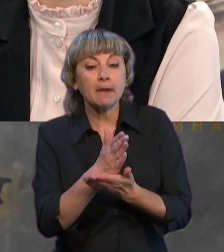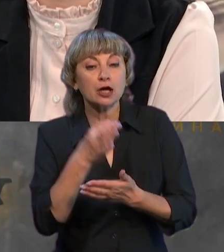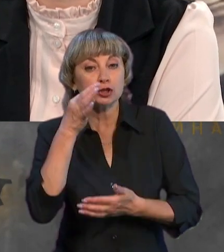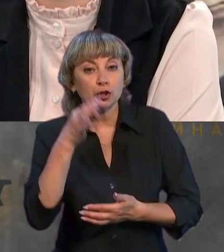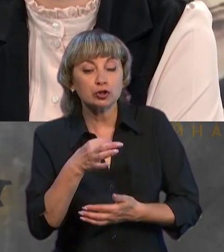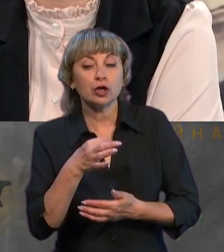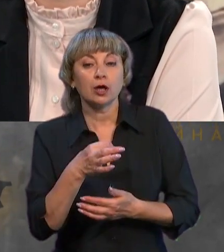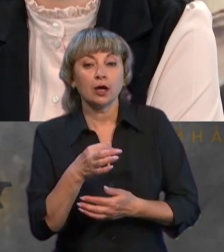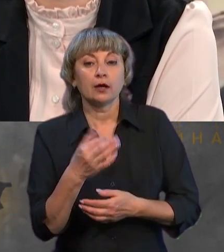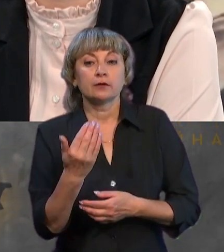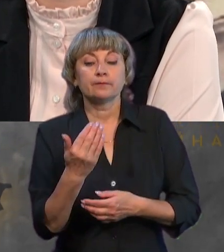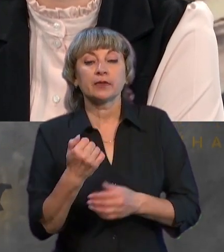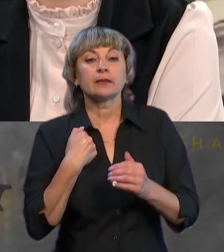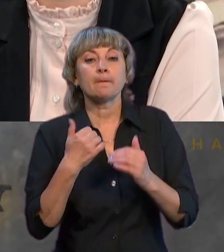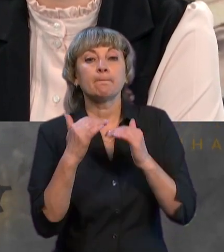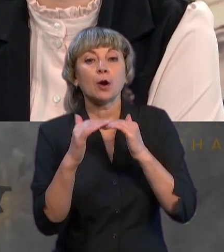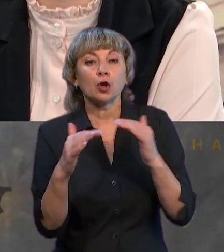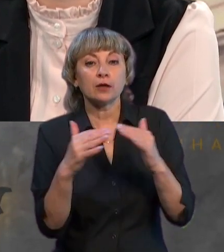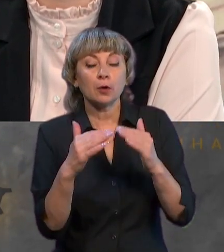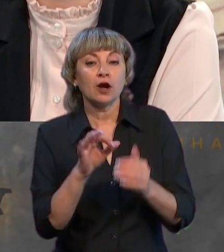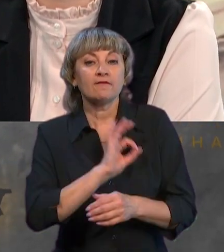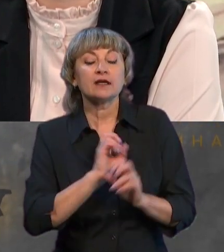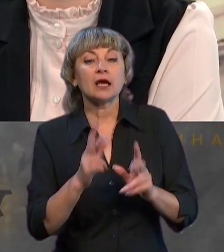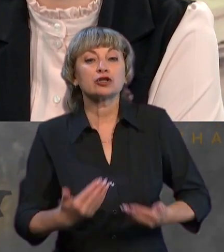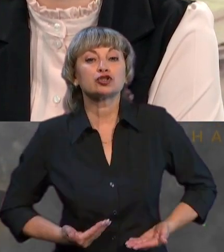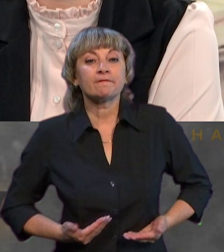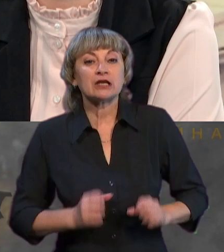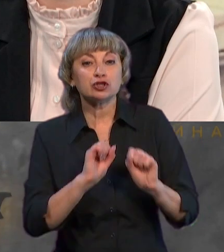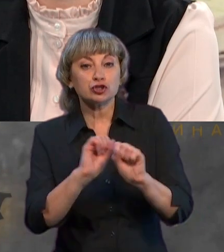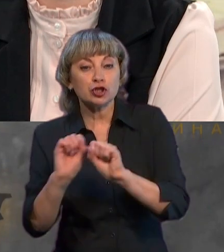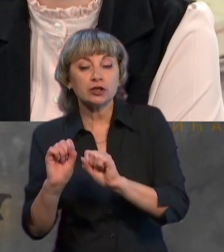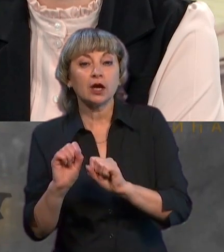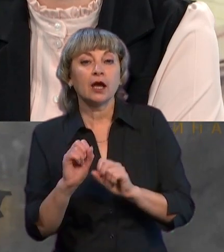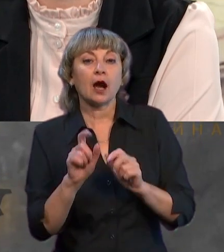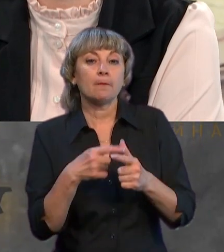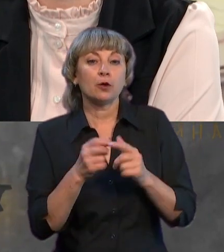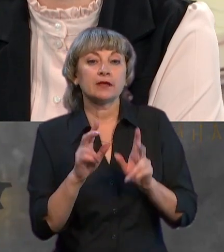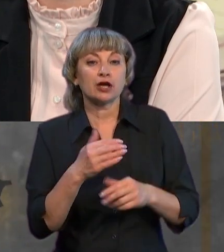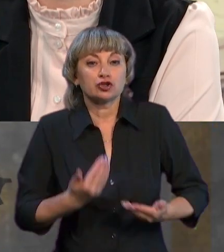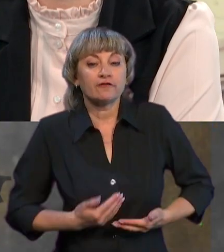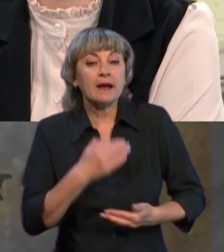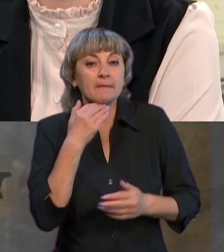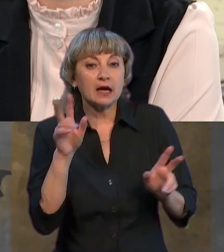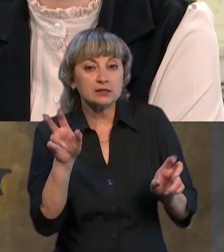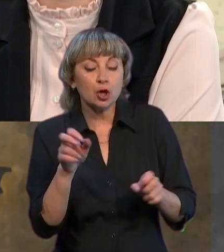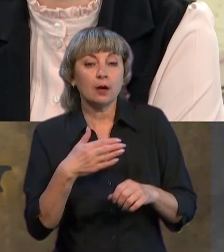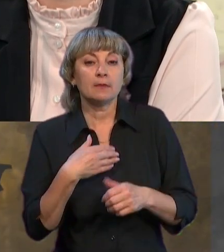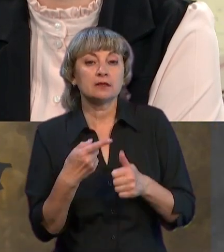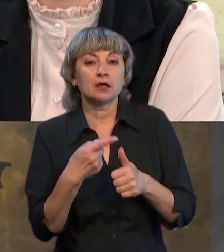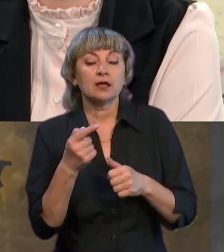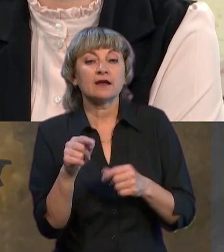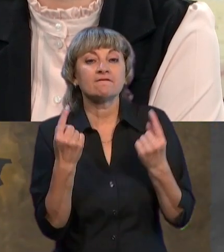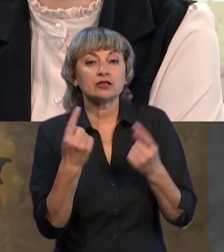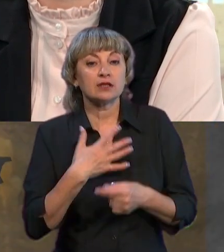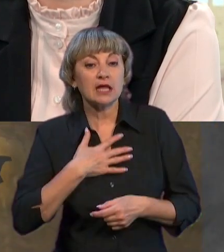безпосередньо на полі боя використовують як живий щит. Або живе м'ясо, як ми говоримо в даний момент, там величезне